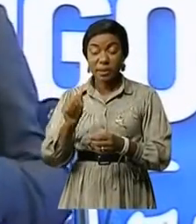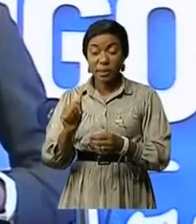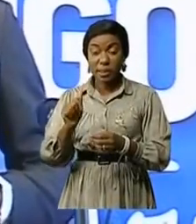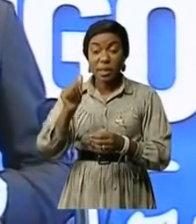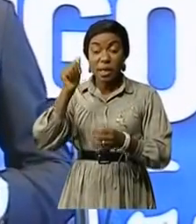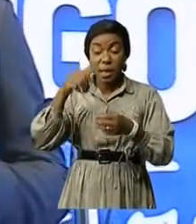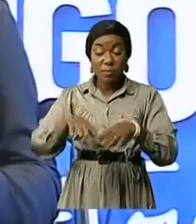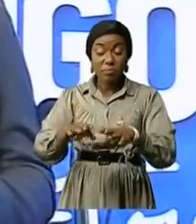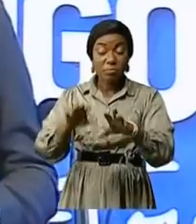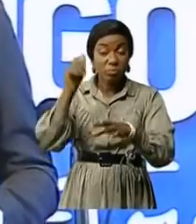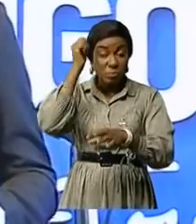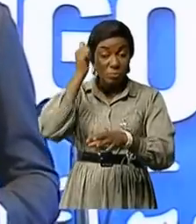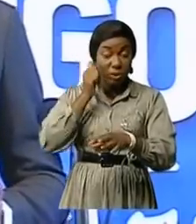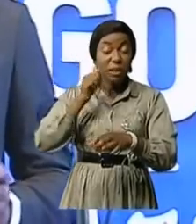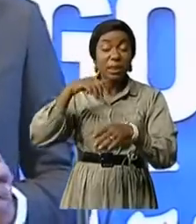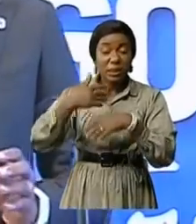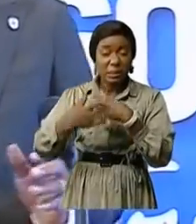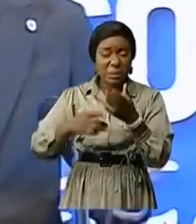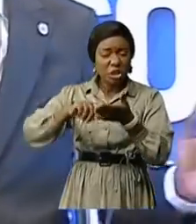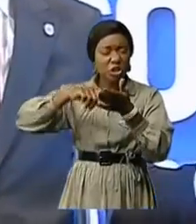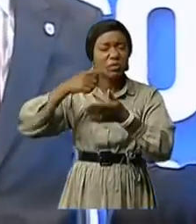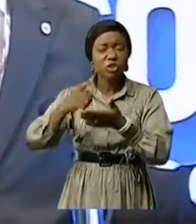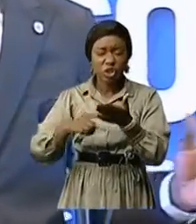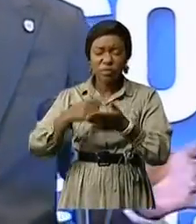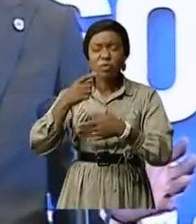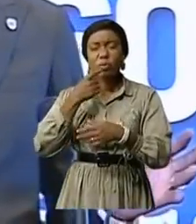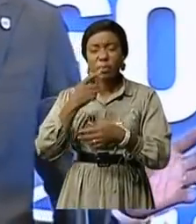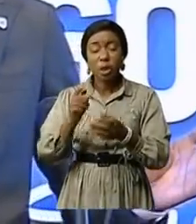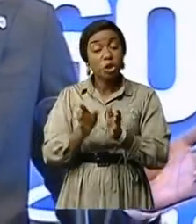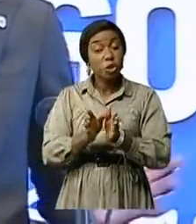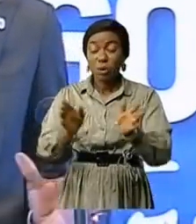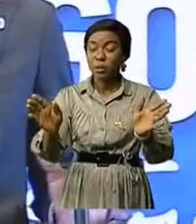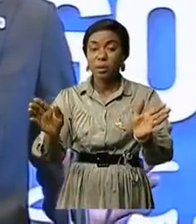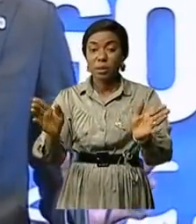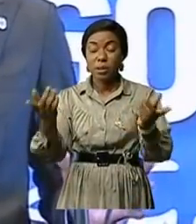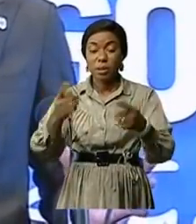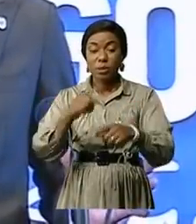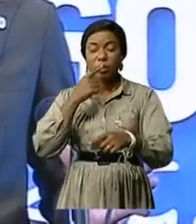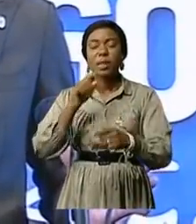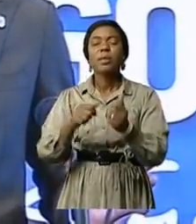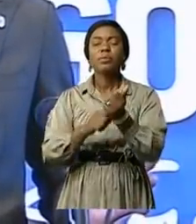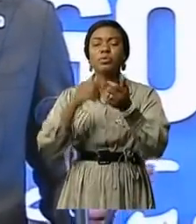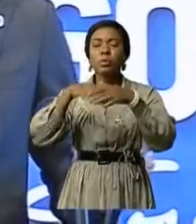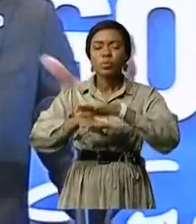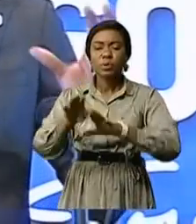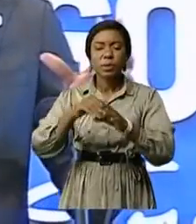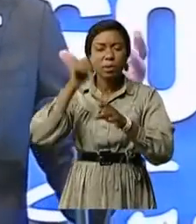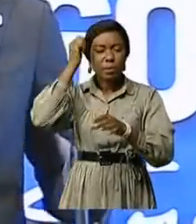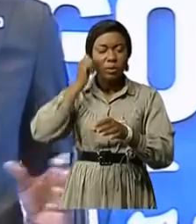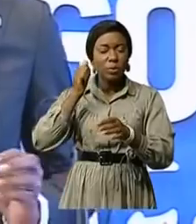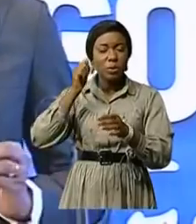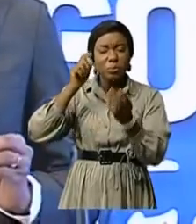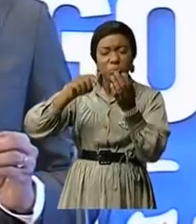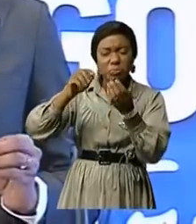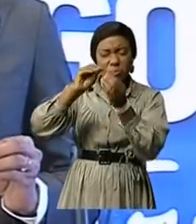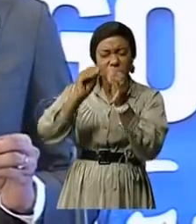des embarcations qui ont coutume de le faire. On prend généralement quand les gens sont embarqués, on ne sait pas toujours établir combien